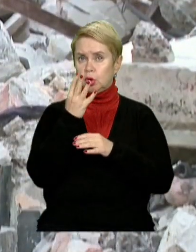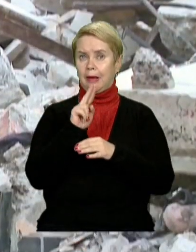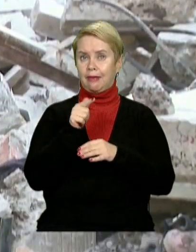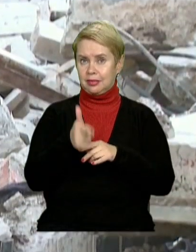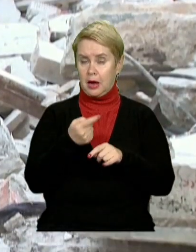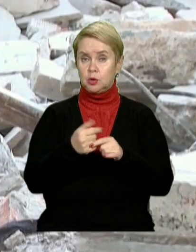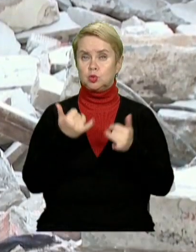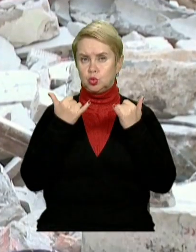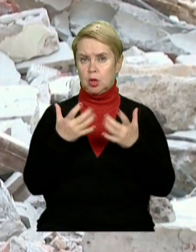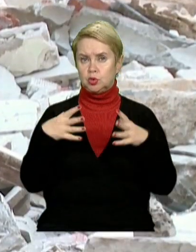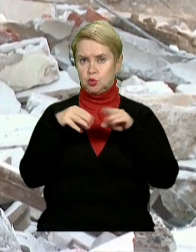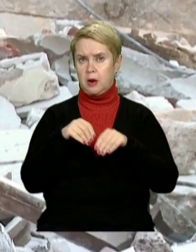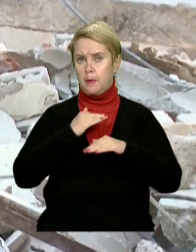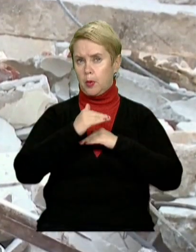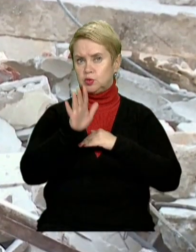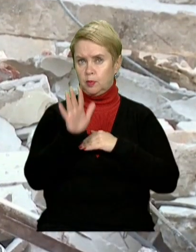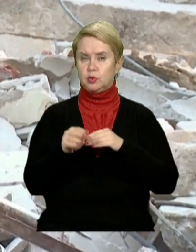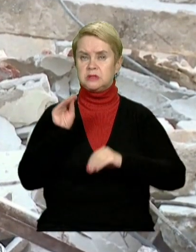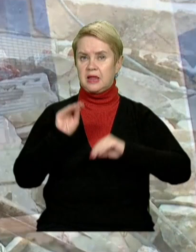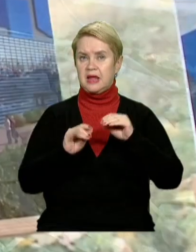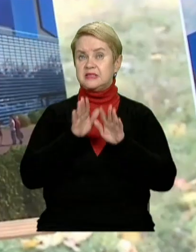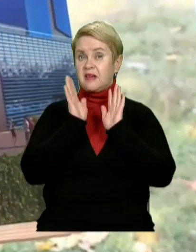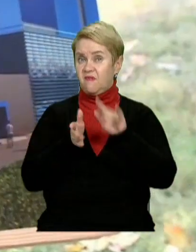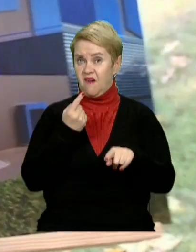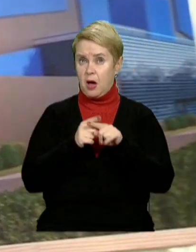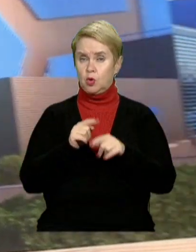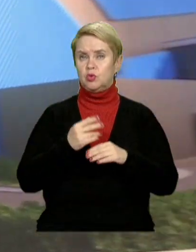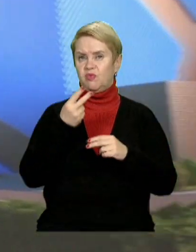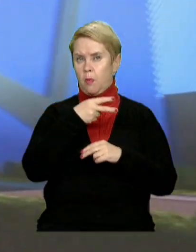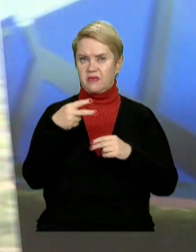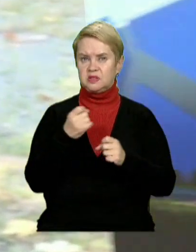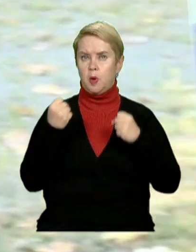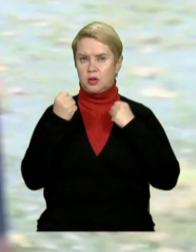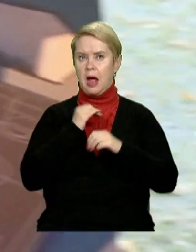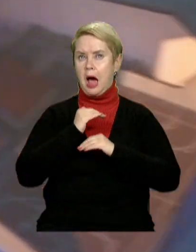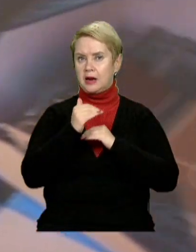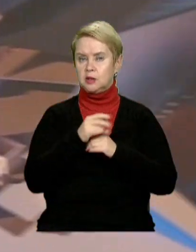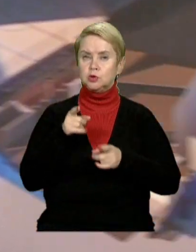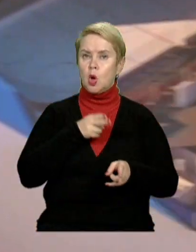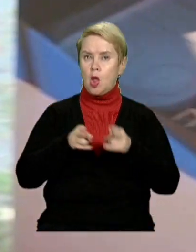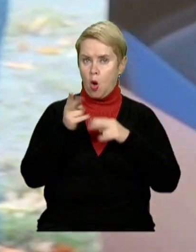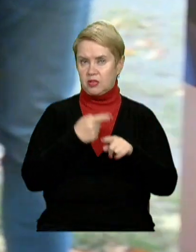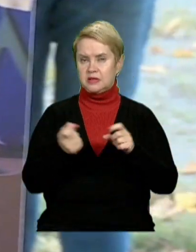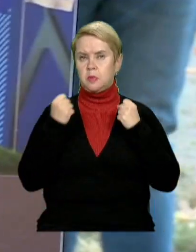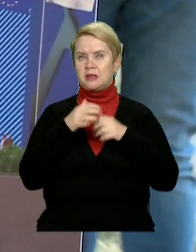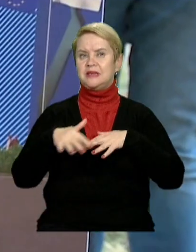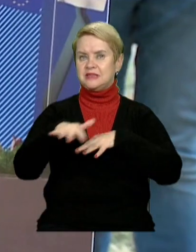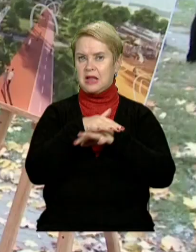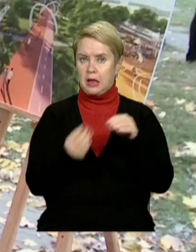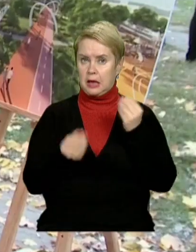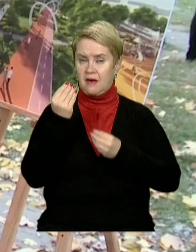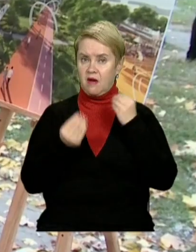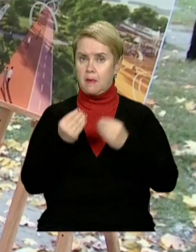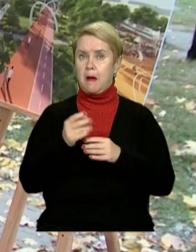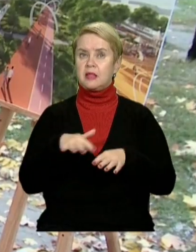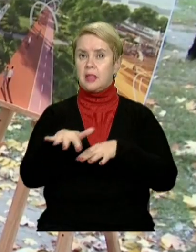гектари. Сучасний суспільний простір буде складатися із скверу та двоповерхової спортивної арени з льодовим полем, спортивними залами та ігровими